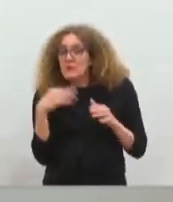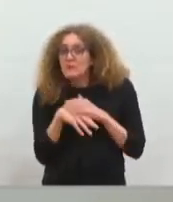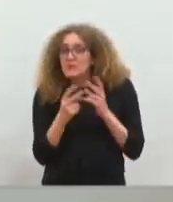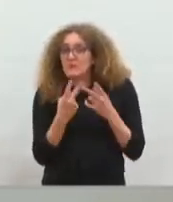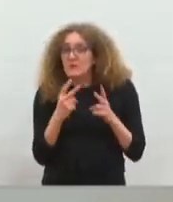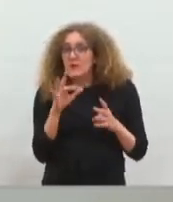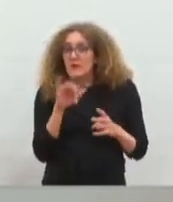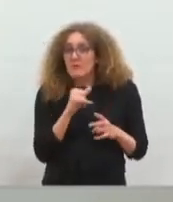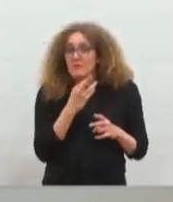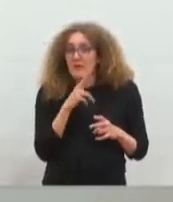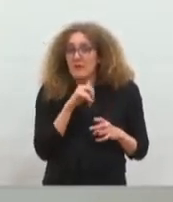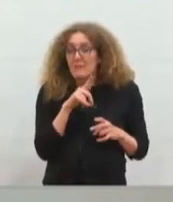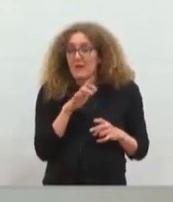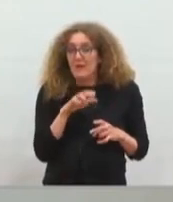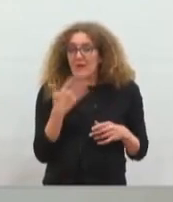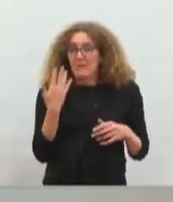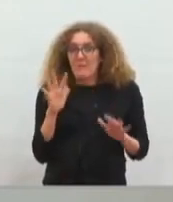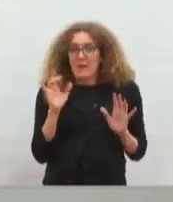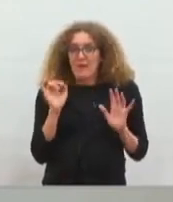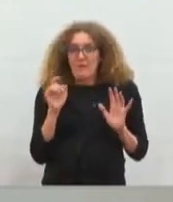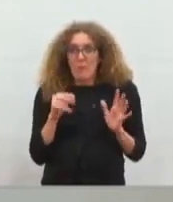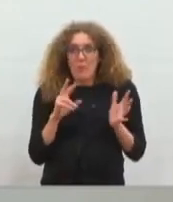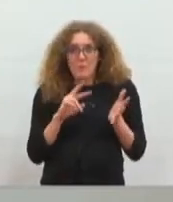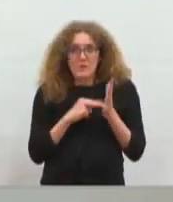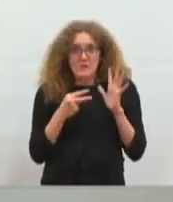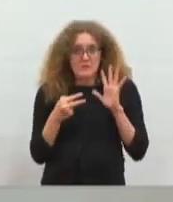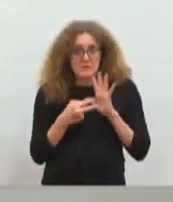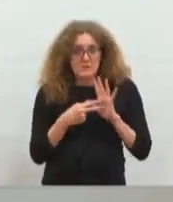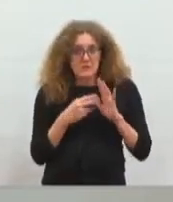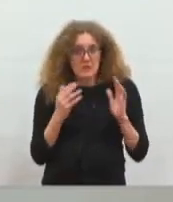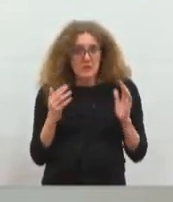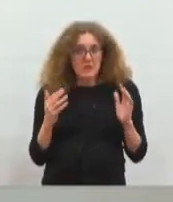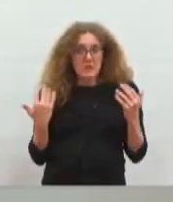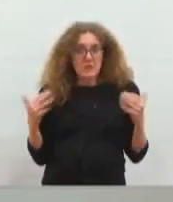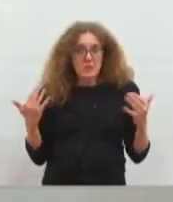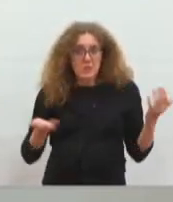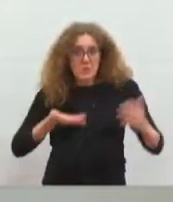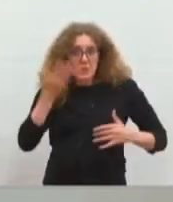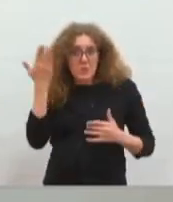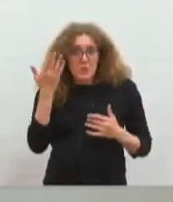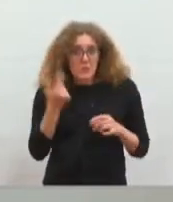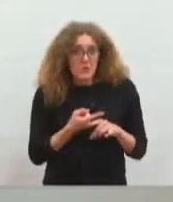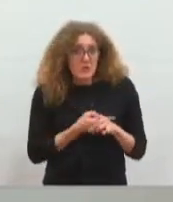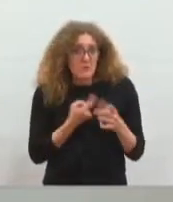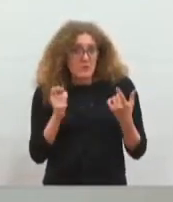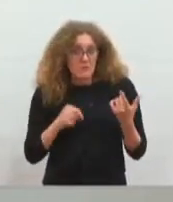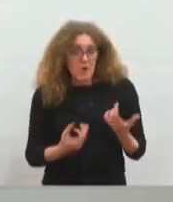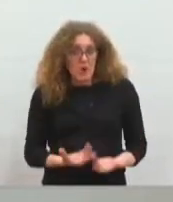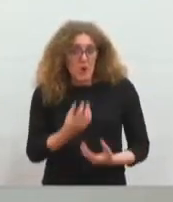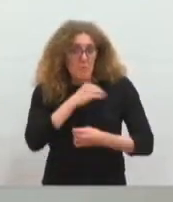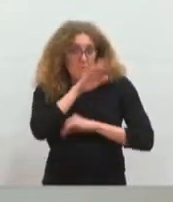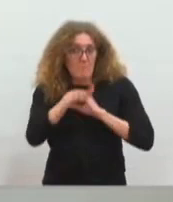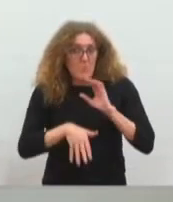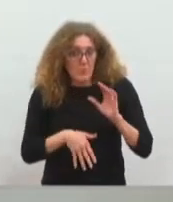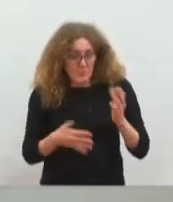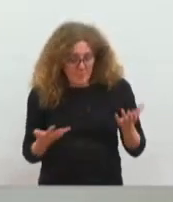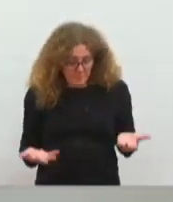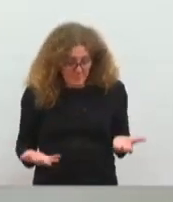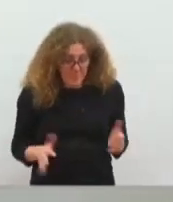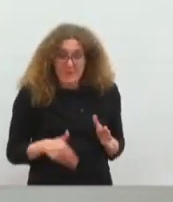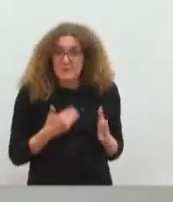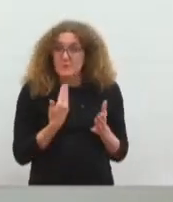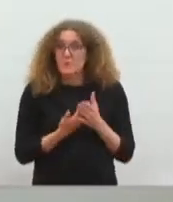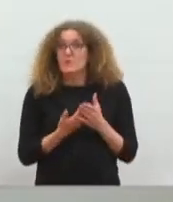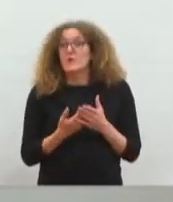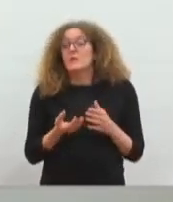une technicité, une maîtrise, qu'il nous faut acquérir, mais qu'il faut acquérir progressivement. Donc, notre choix se porte